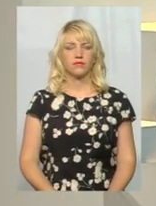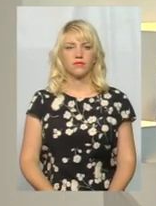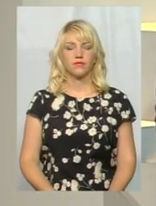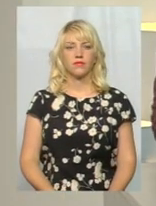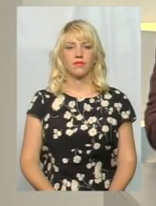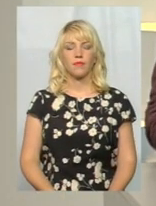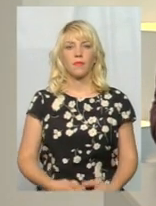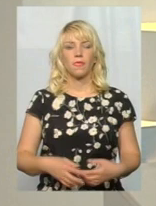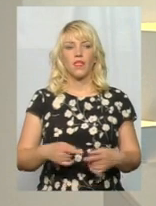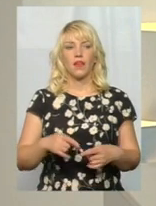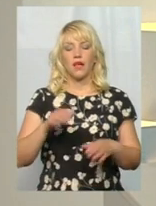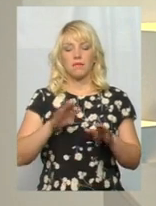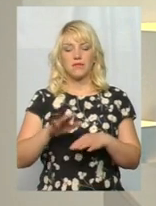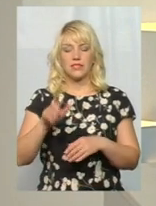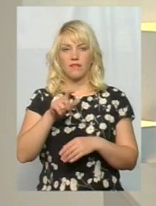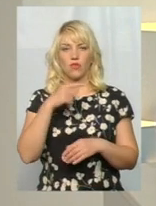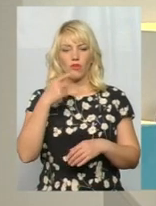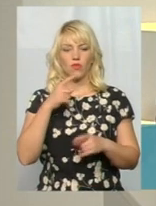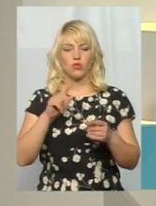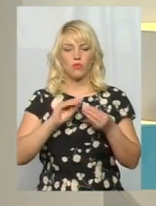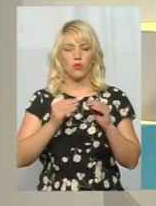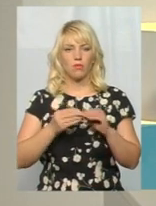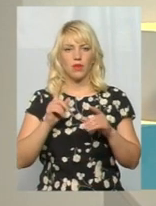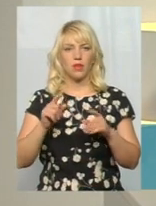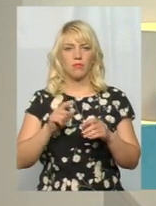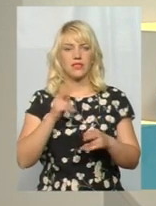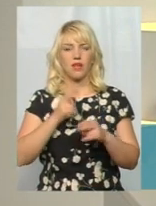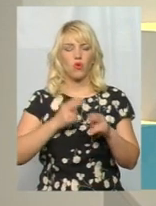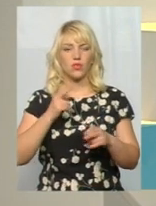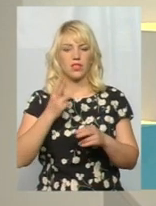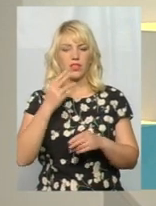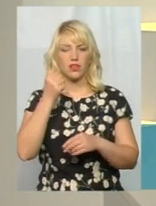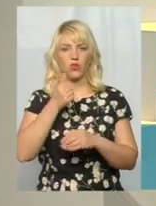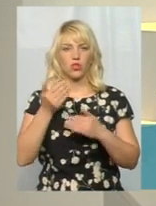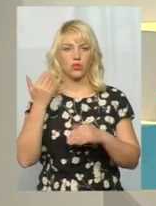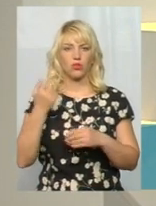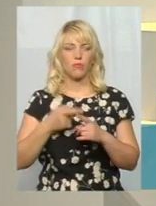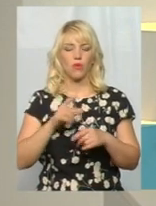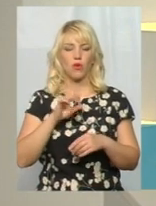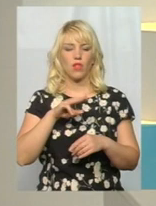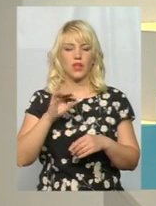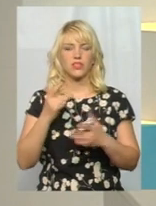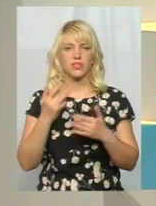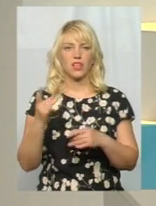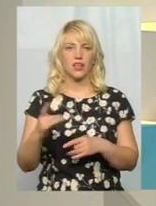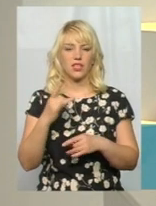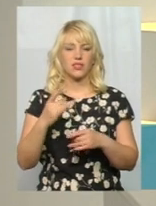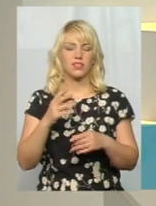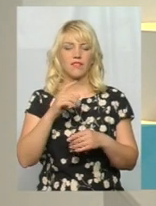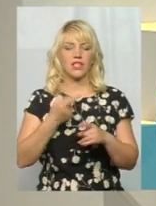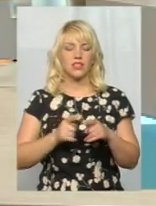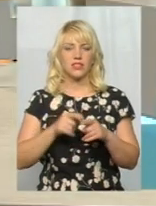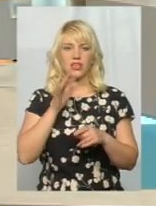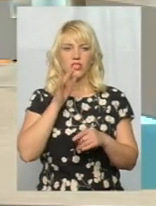От місцеві констатують, що проблема загострилась три роки тому. Пане Олеже, скільки разів за цей час, ну хоча б приблизно, екоінспекція